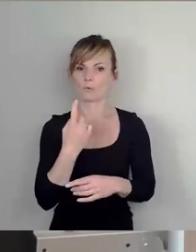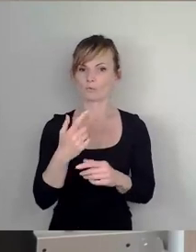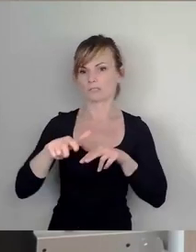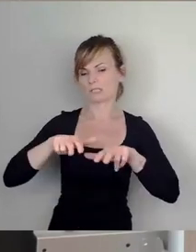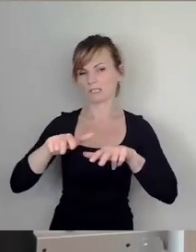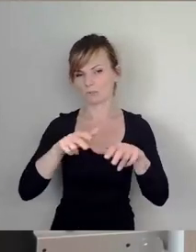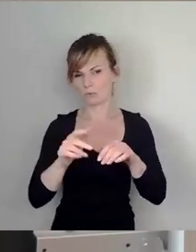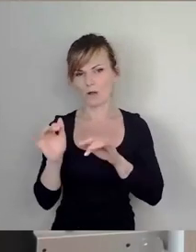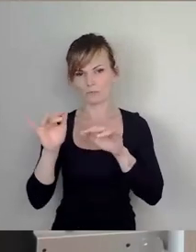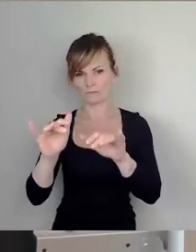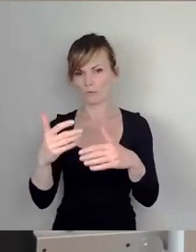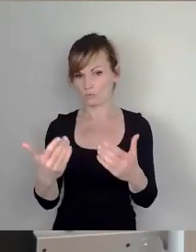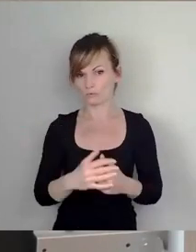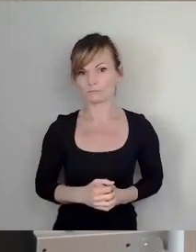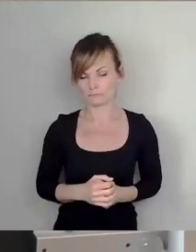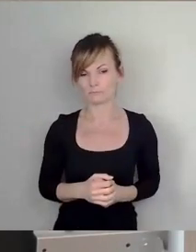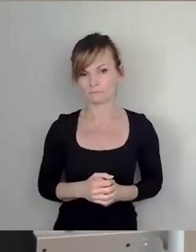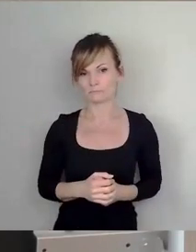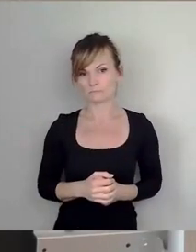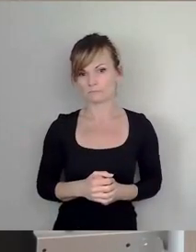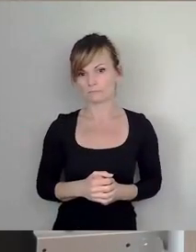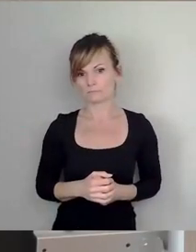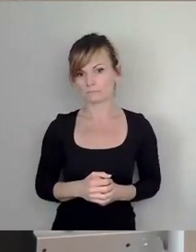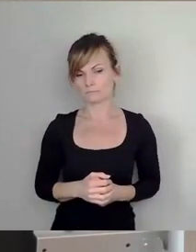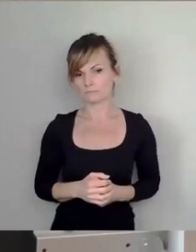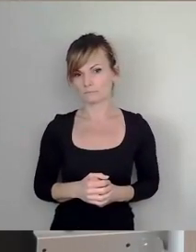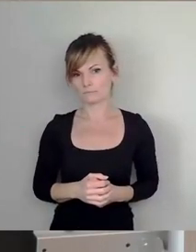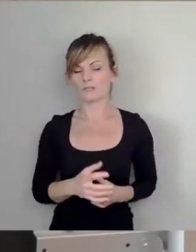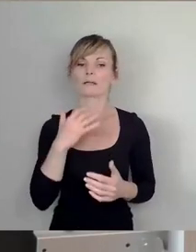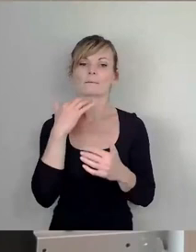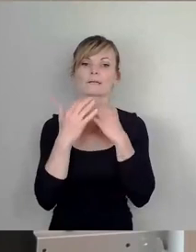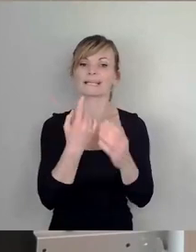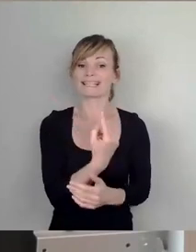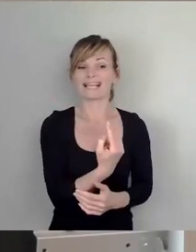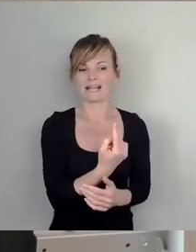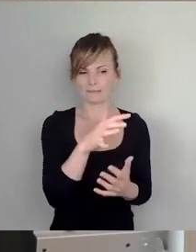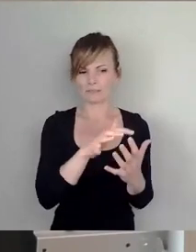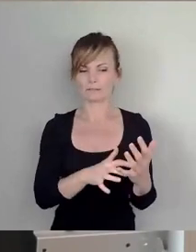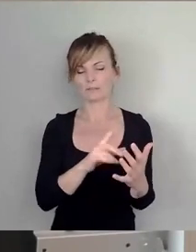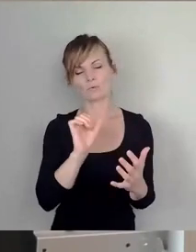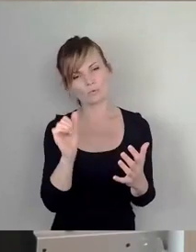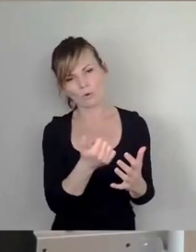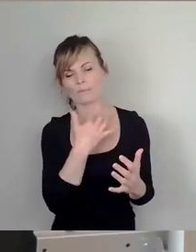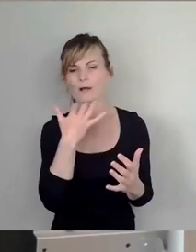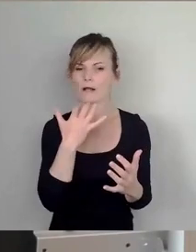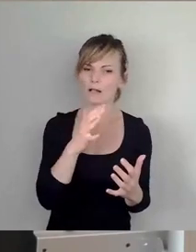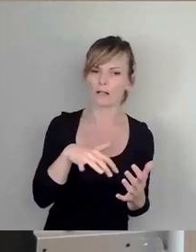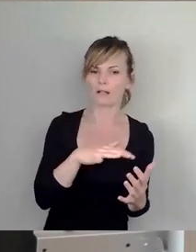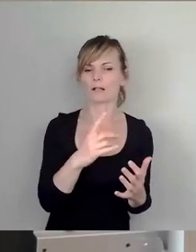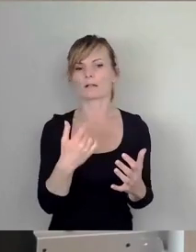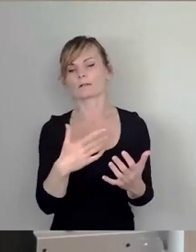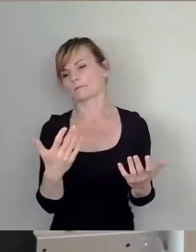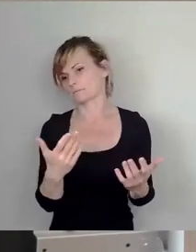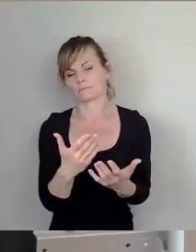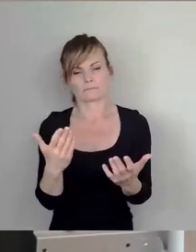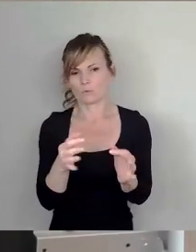auswirken. Im Bericht selber ist dann ausgeführt, oder in der konkreten